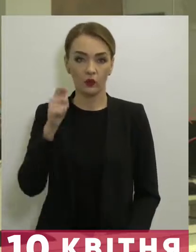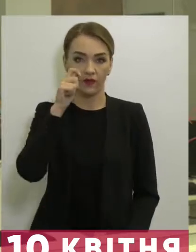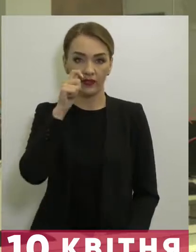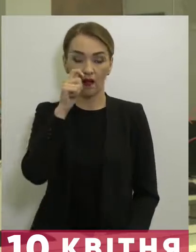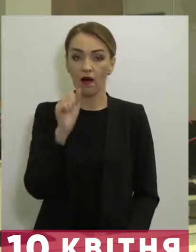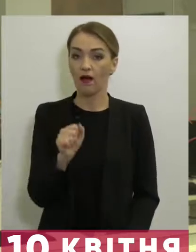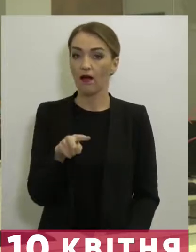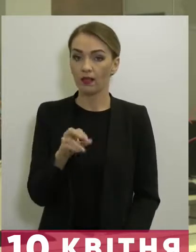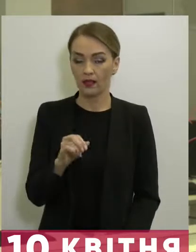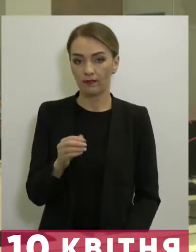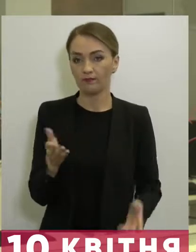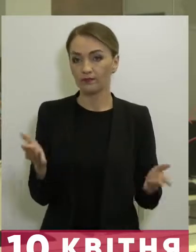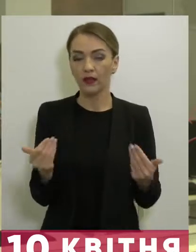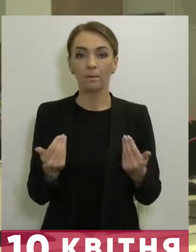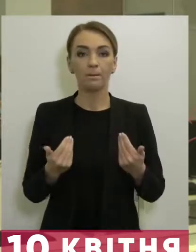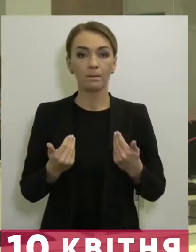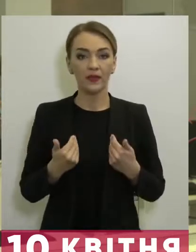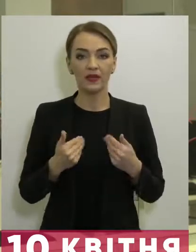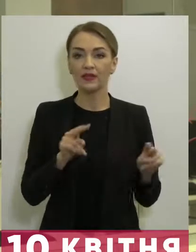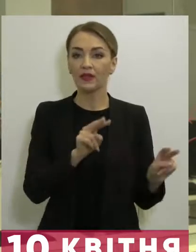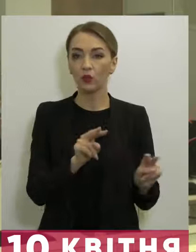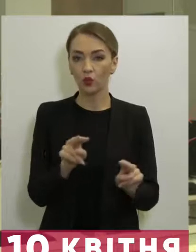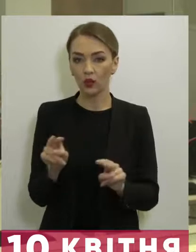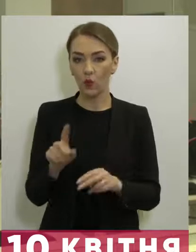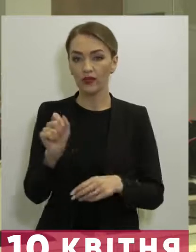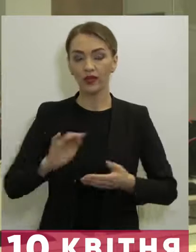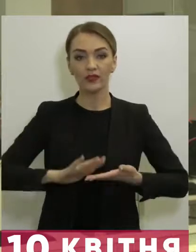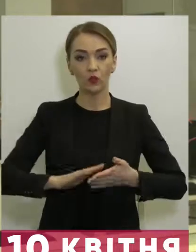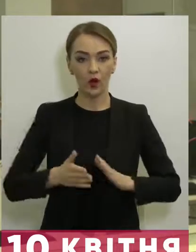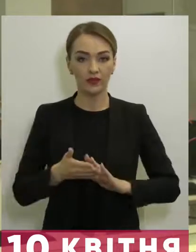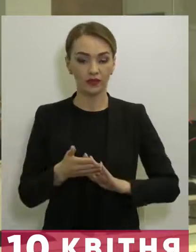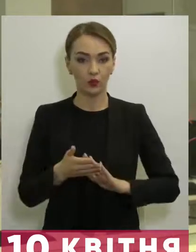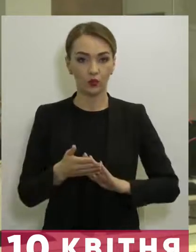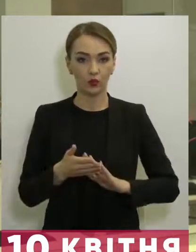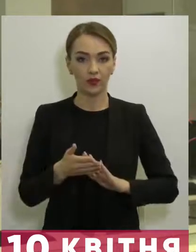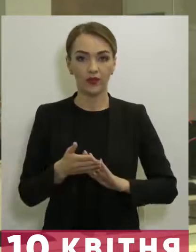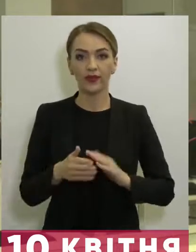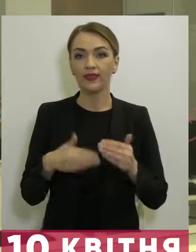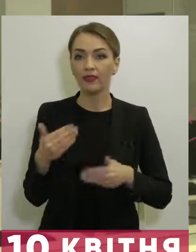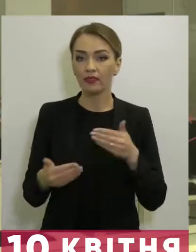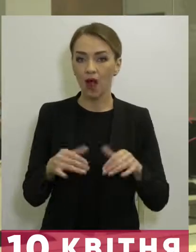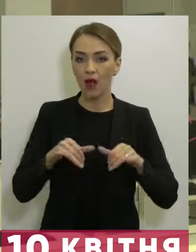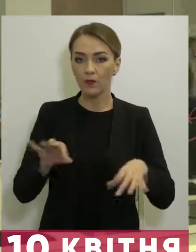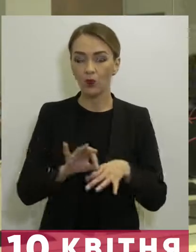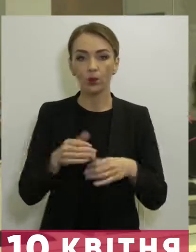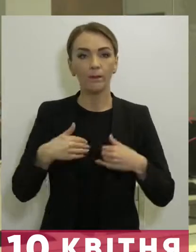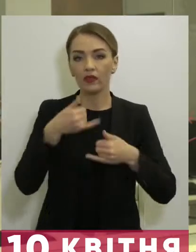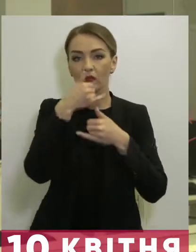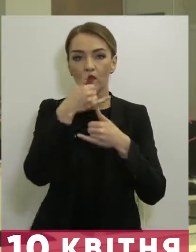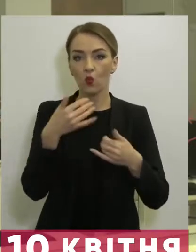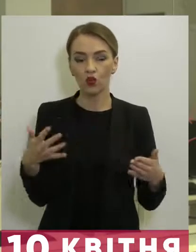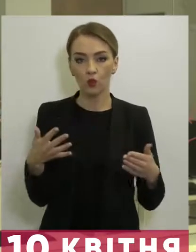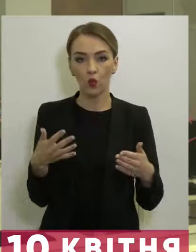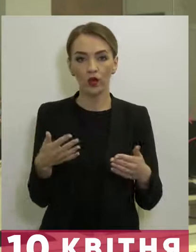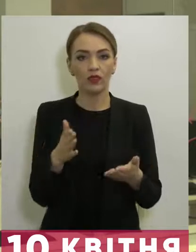Але, знову таки, ми слідкуємо за ситуацією, за динаміку. Ми не можемо